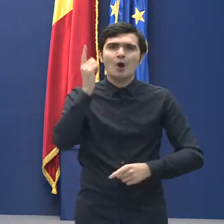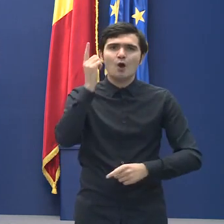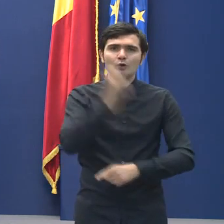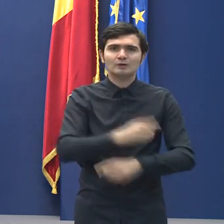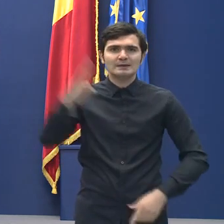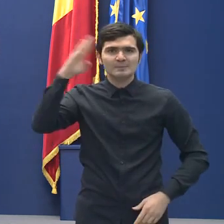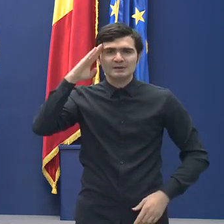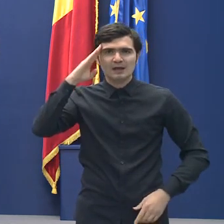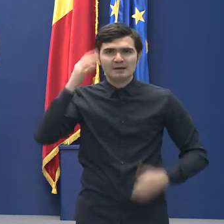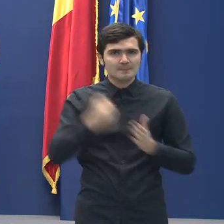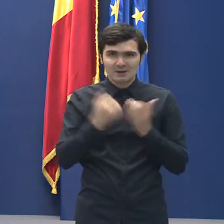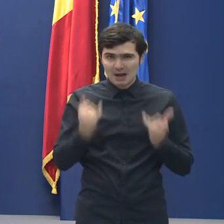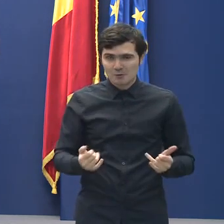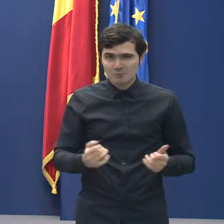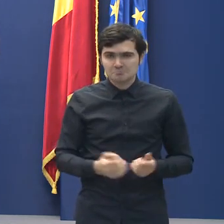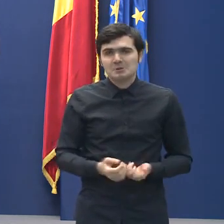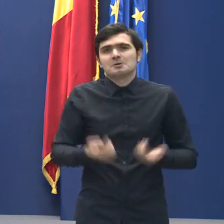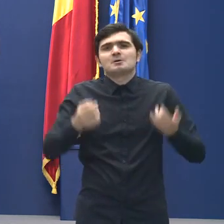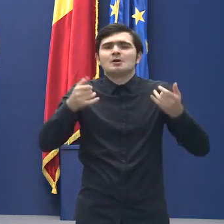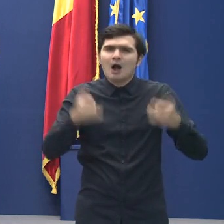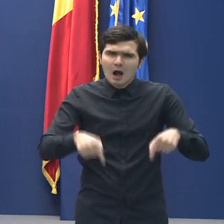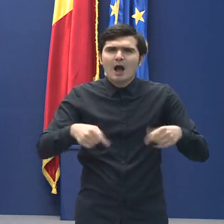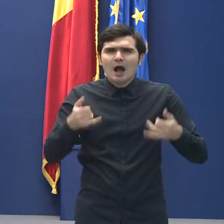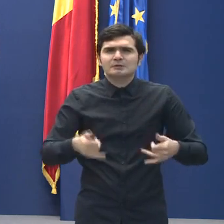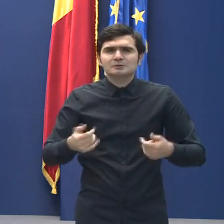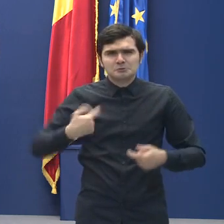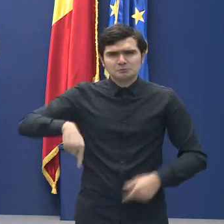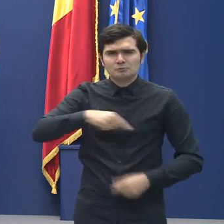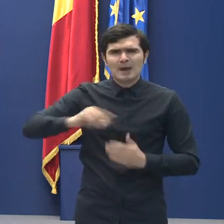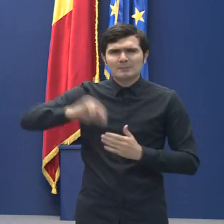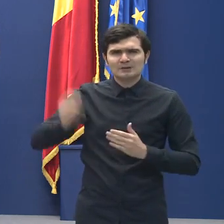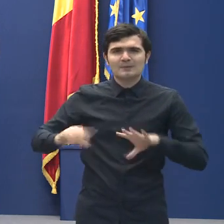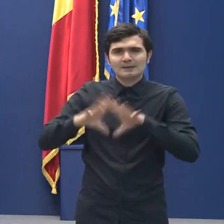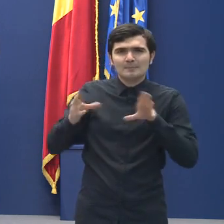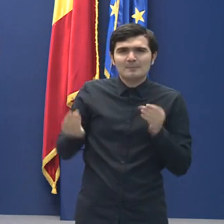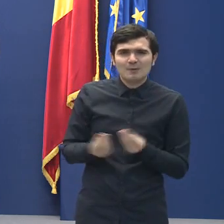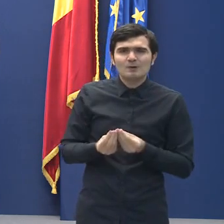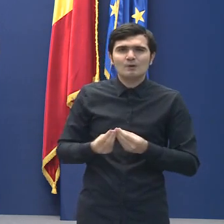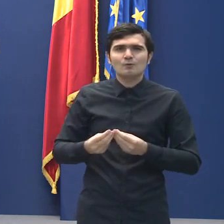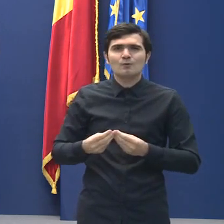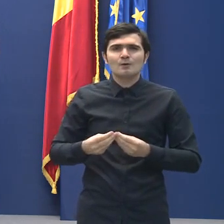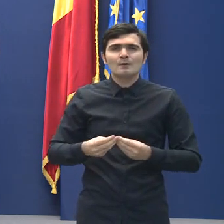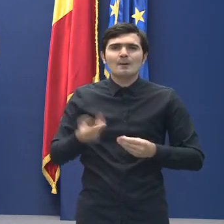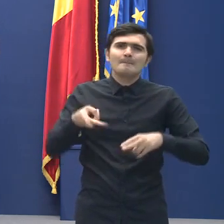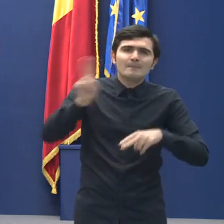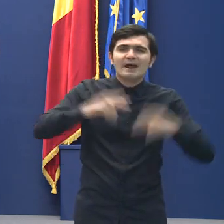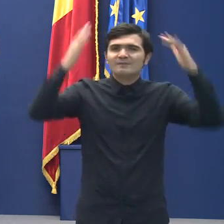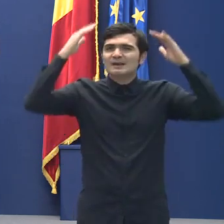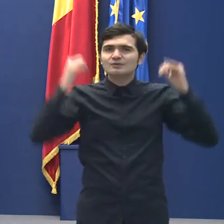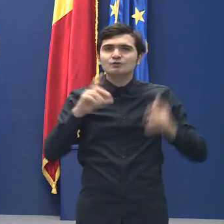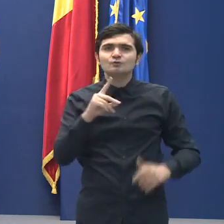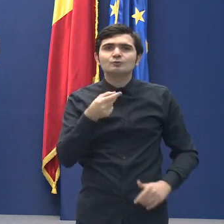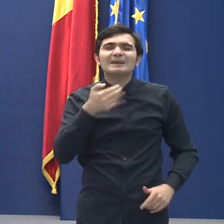prezent, astăzi am semnat împreună cu Preafericitul Daniel, Patriarhul Bisericii